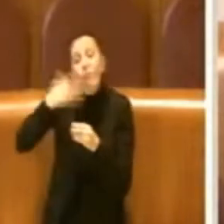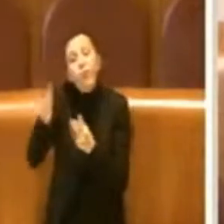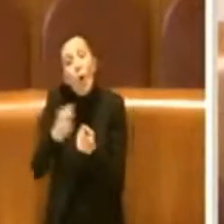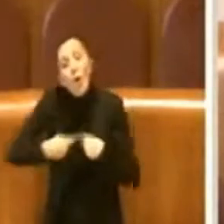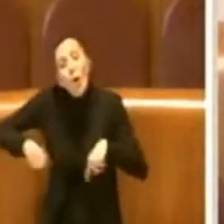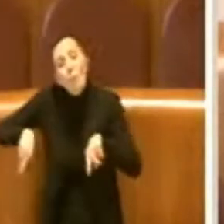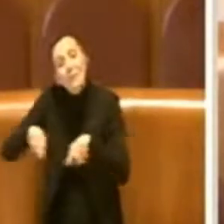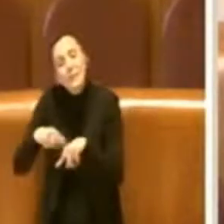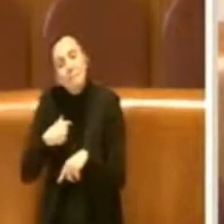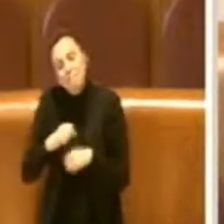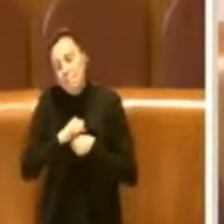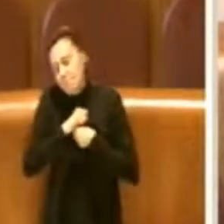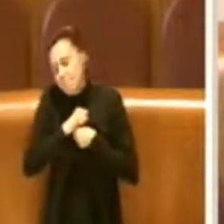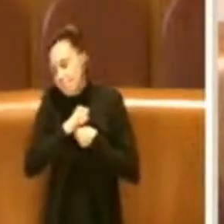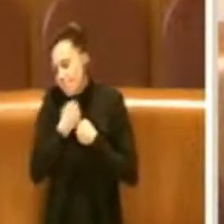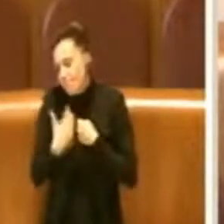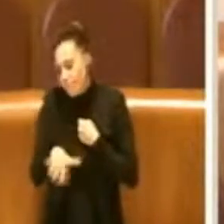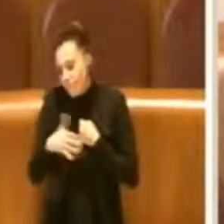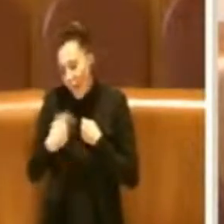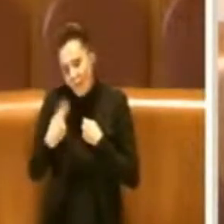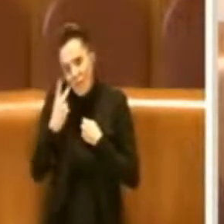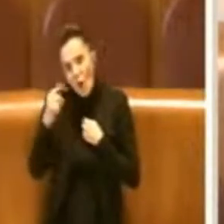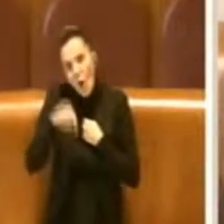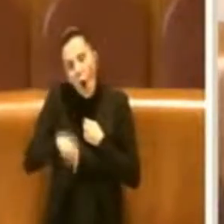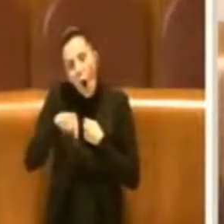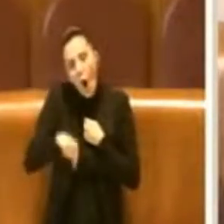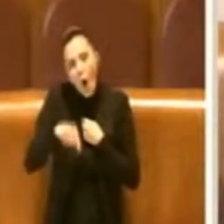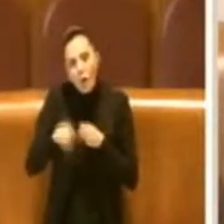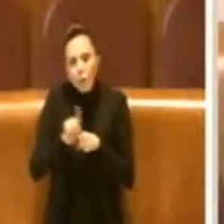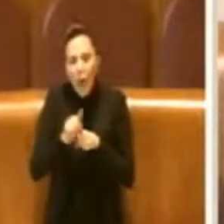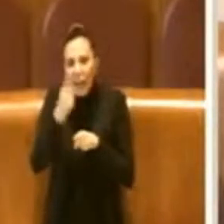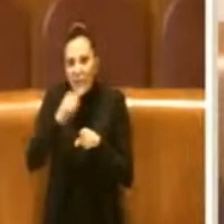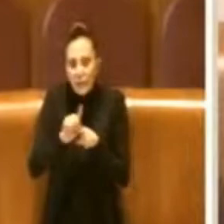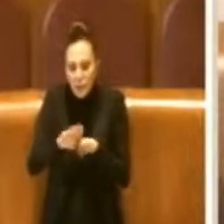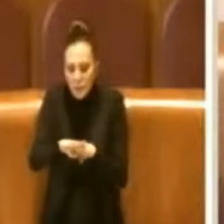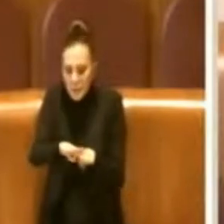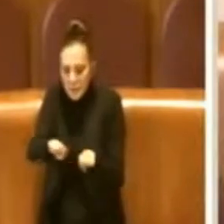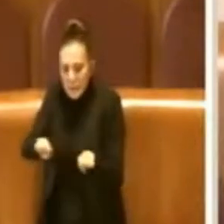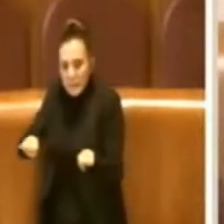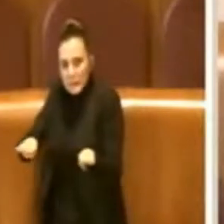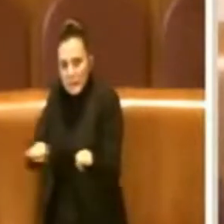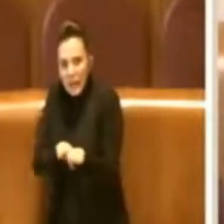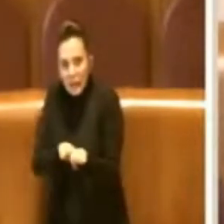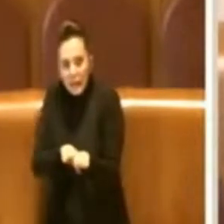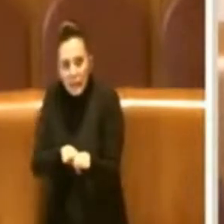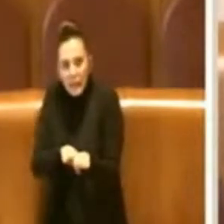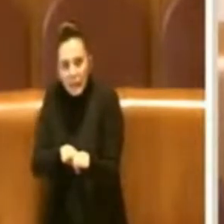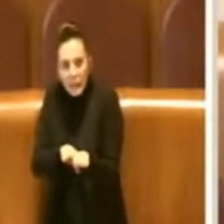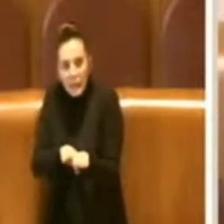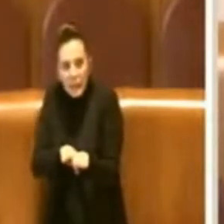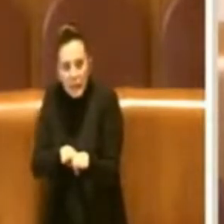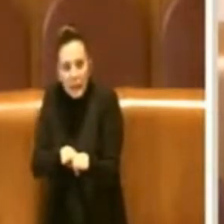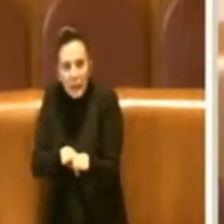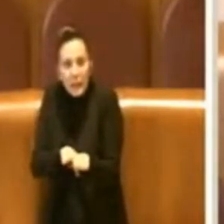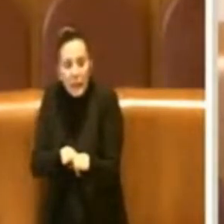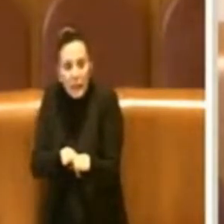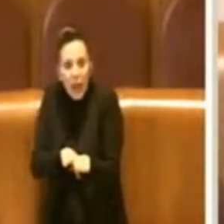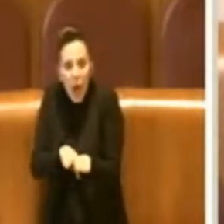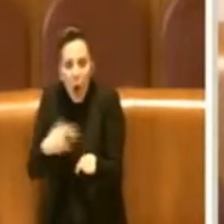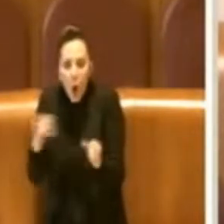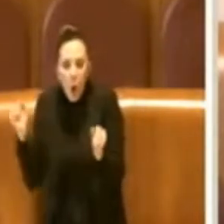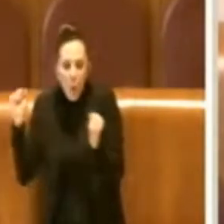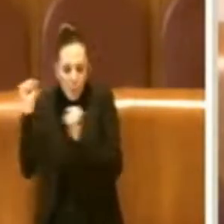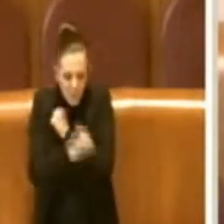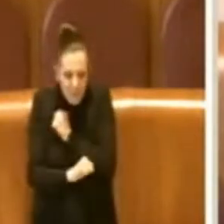argomento, dispiace dover constatare oggi che c'è una retromarcia da parte delle opposizioni quando si erano prima